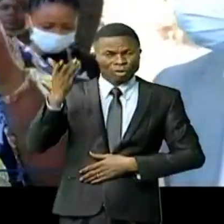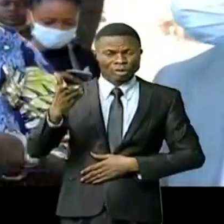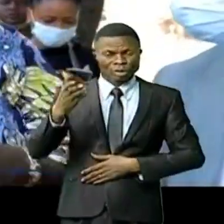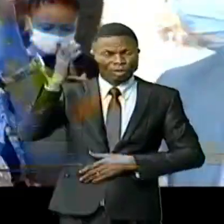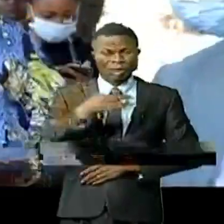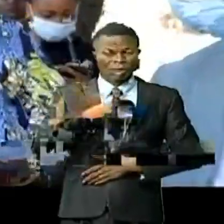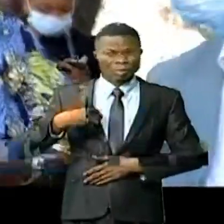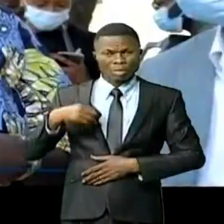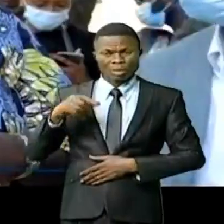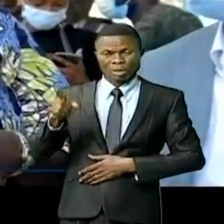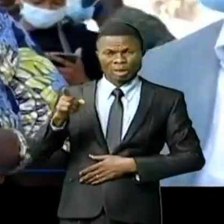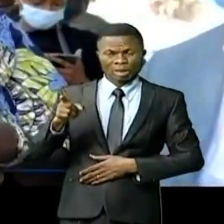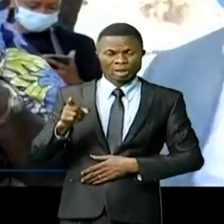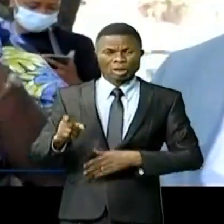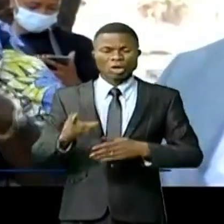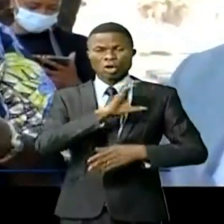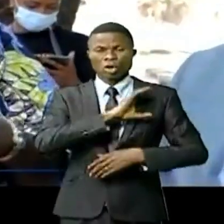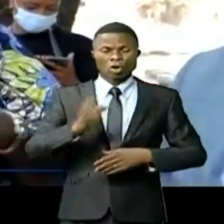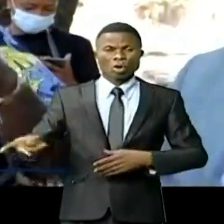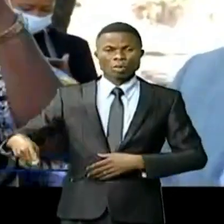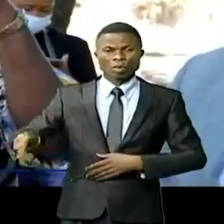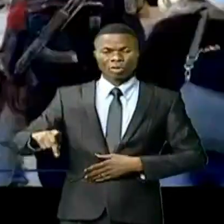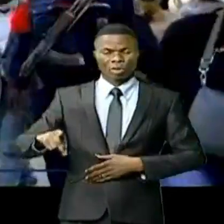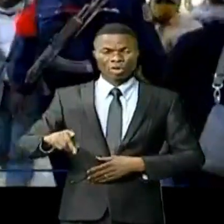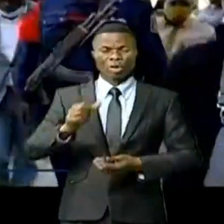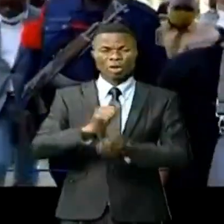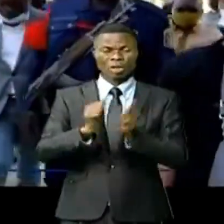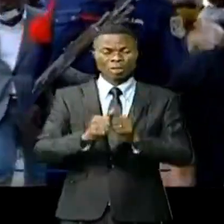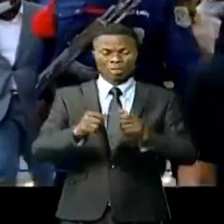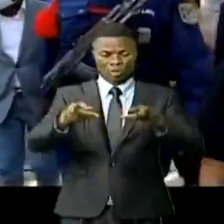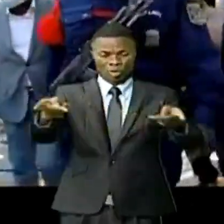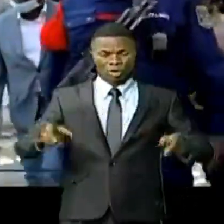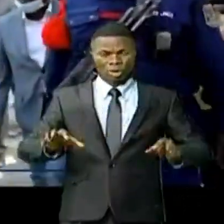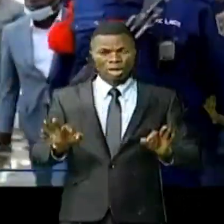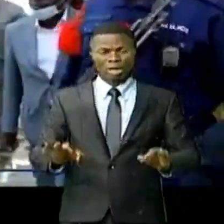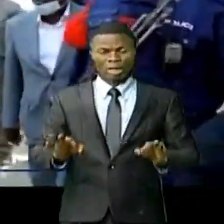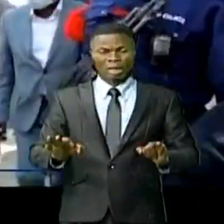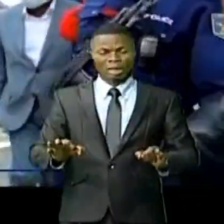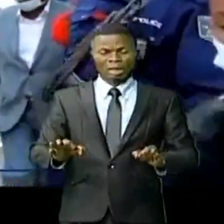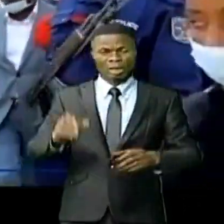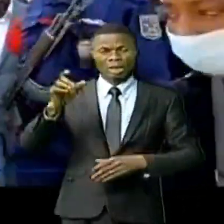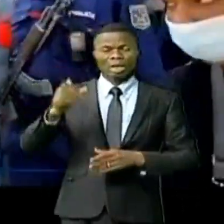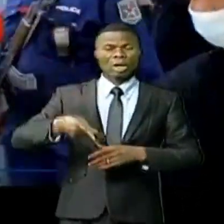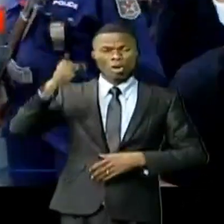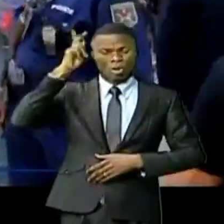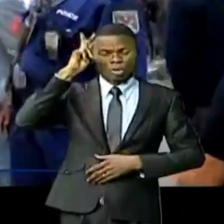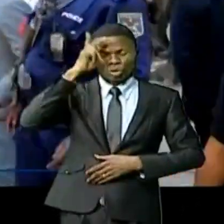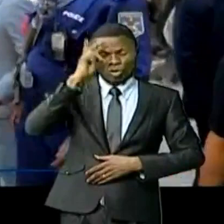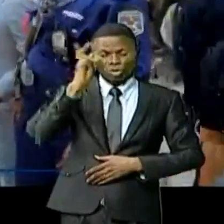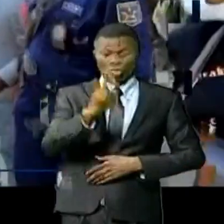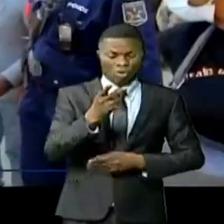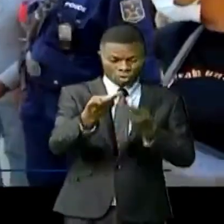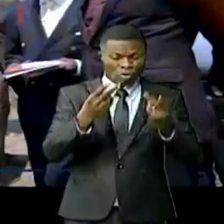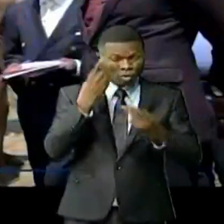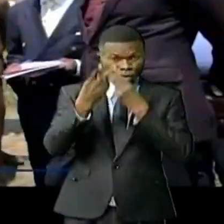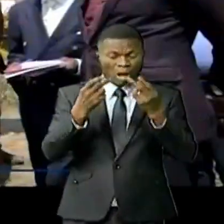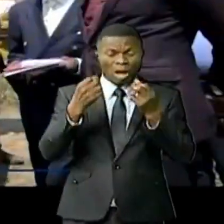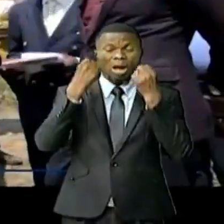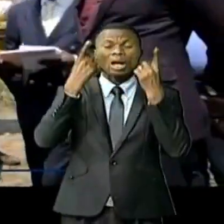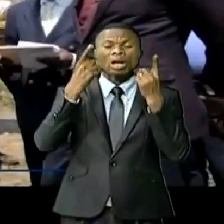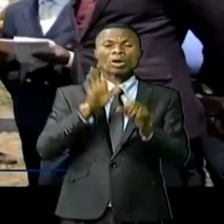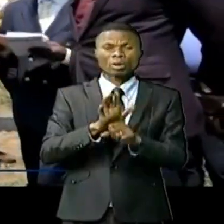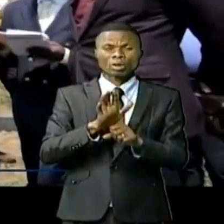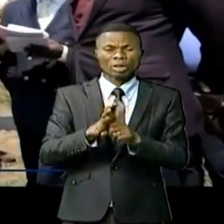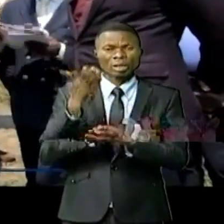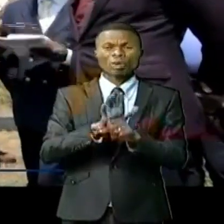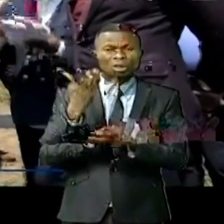Cécile Klaba, commissaire provinciale des affaires foncières et énergie du Okatanga, y a fait la descente à la surprise générale. Elle